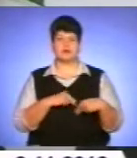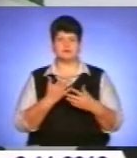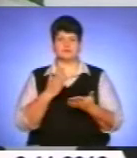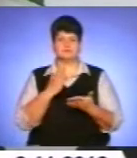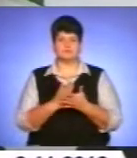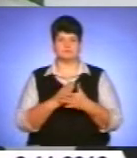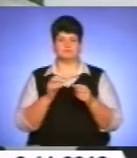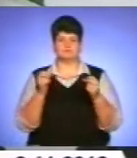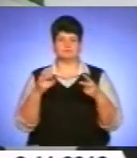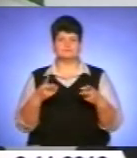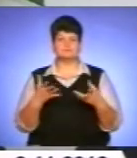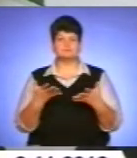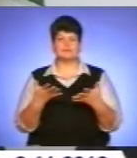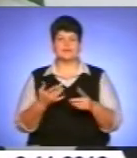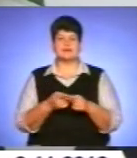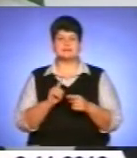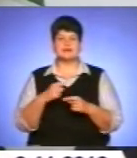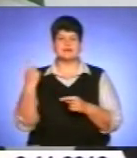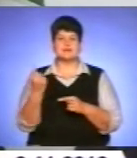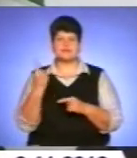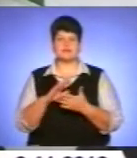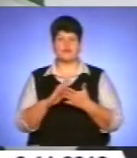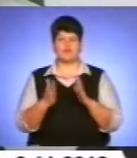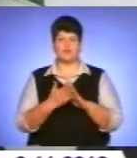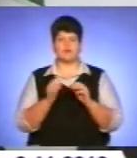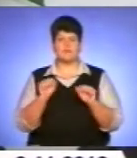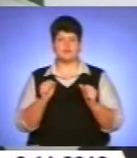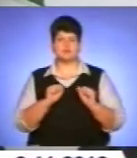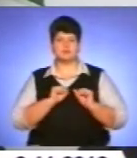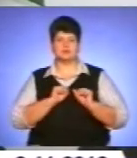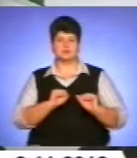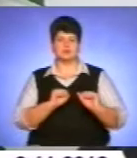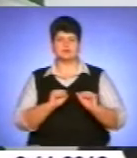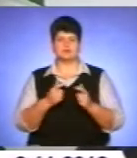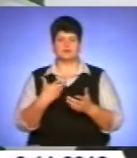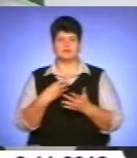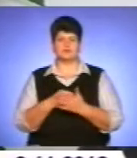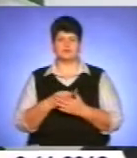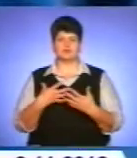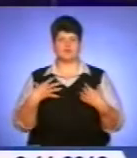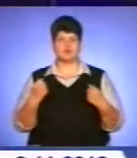носить ризик. Це є єдина умова, яка може берегти людині здоров'я, а навіть життя.